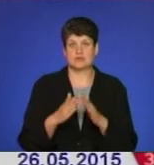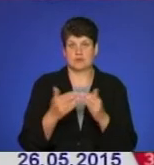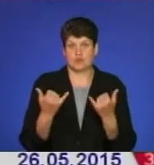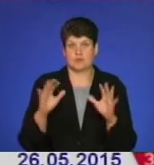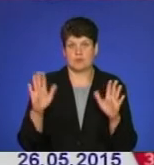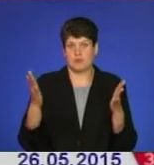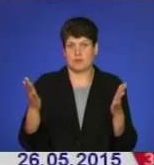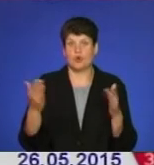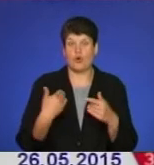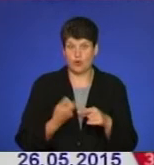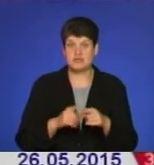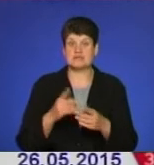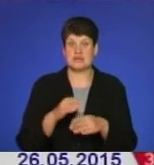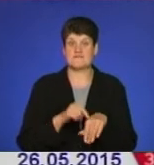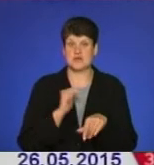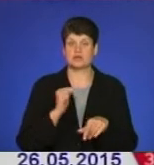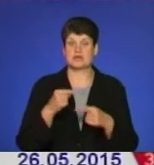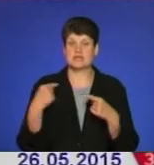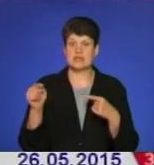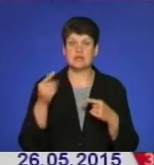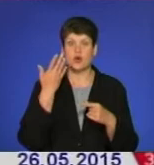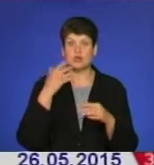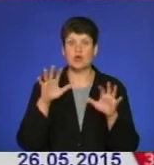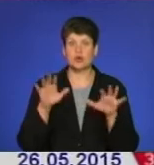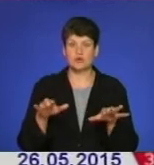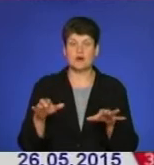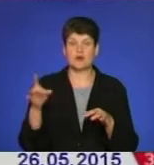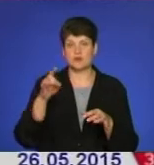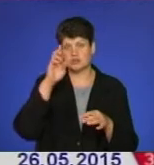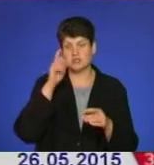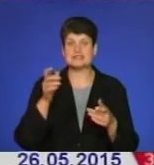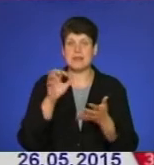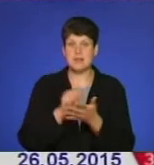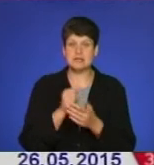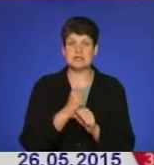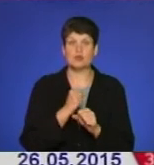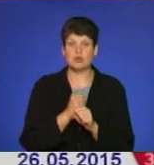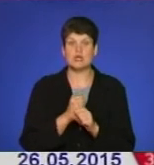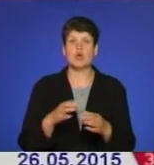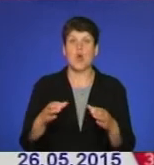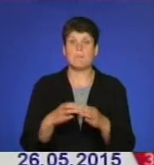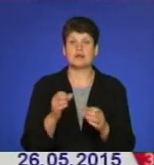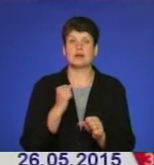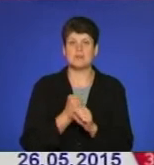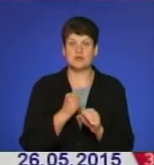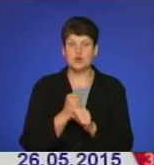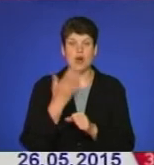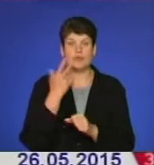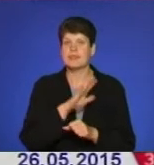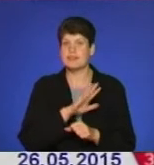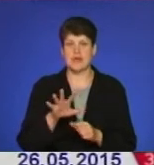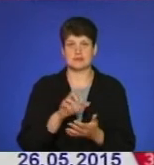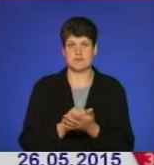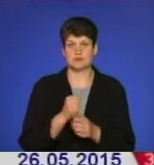Оце і відчутна різниця, коли голова адміністрації займається роботою і команда працює, або коли не займається